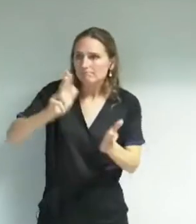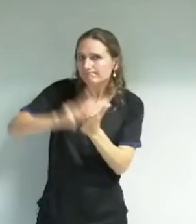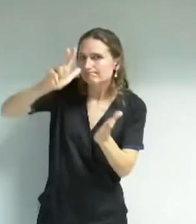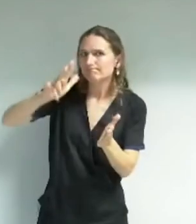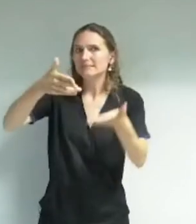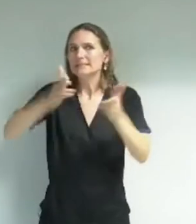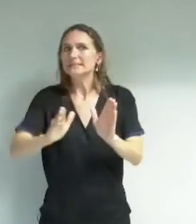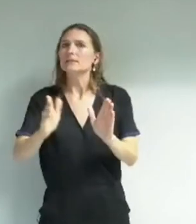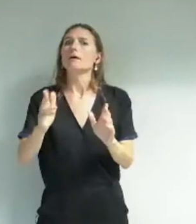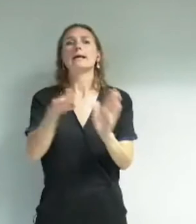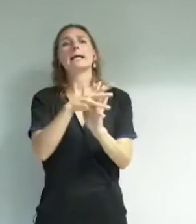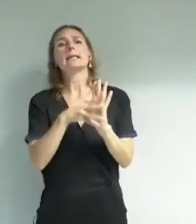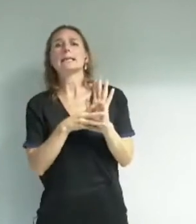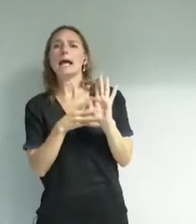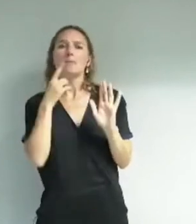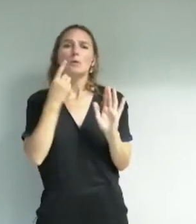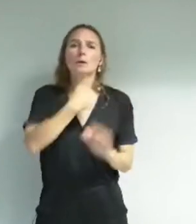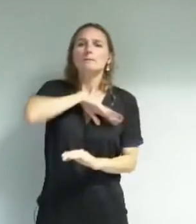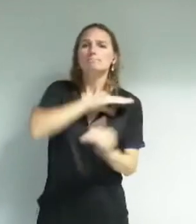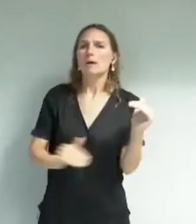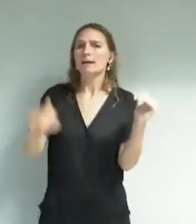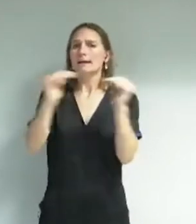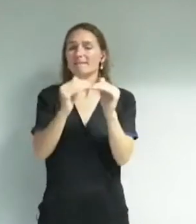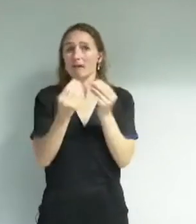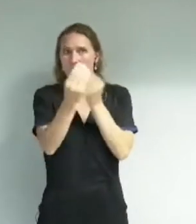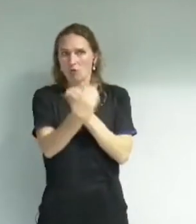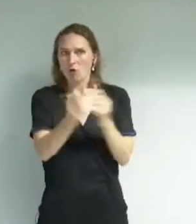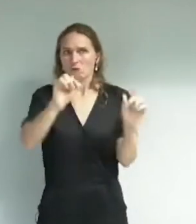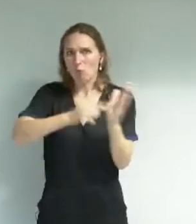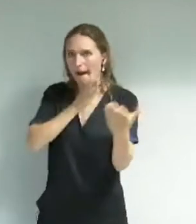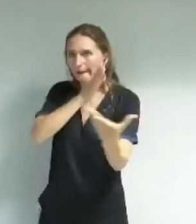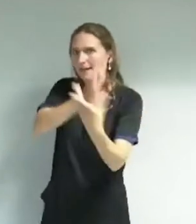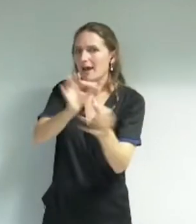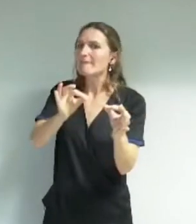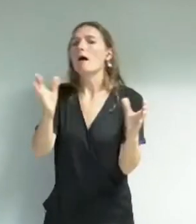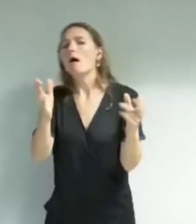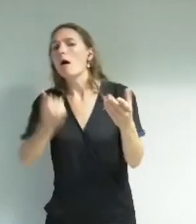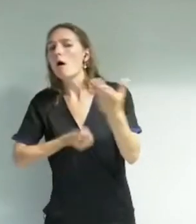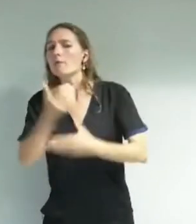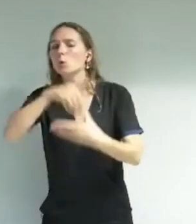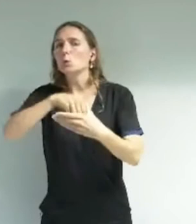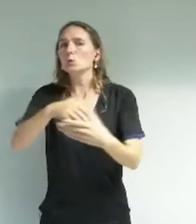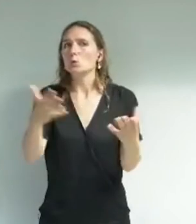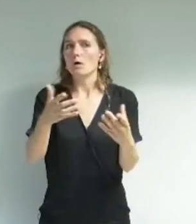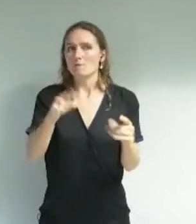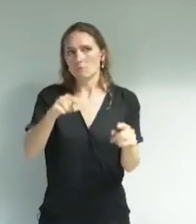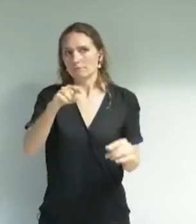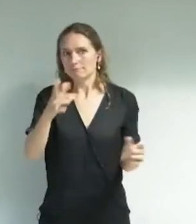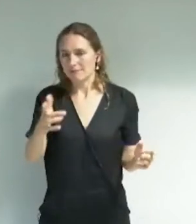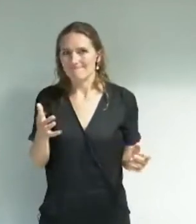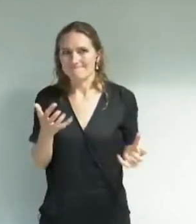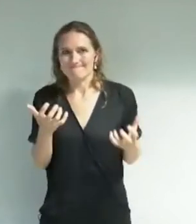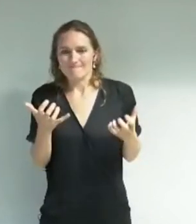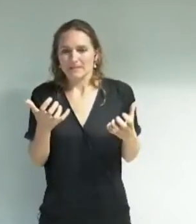et de responsabilité qui vous donnent la capacité d'intervenir sur le contenu vous ne pouvez pas vous en empêcher la